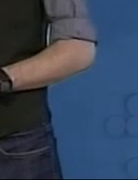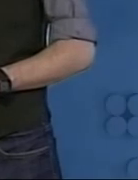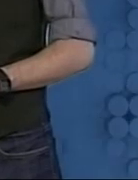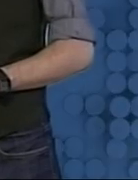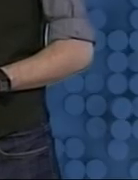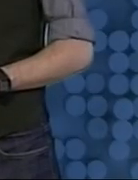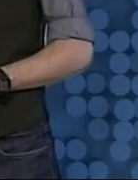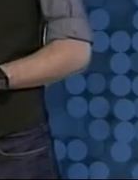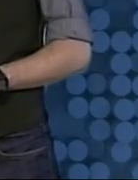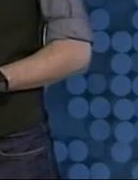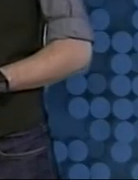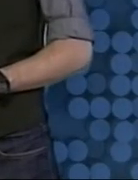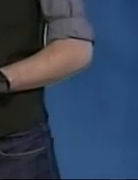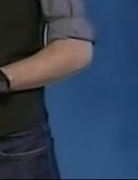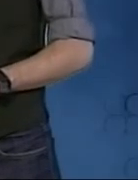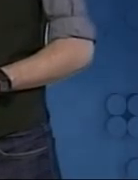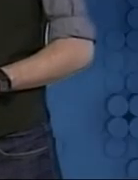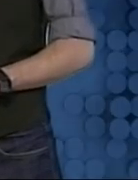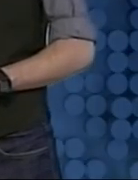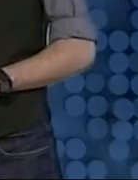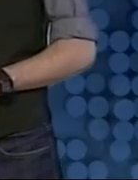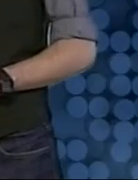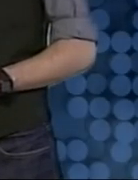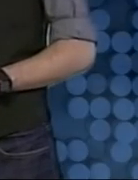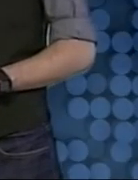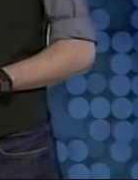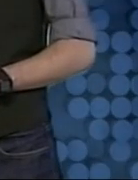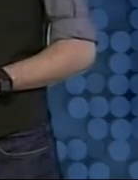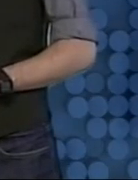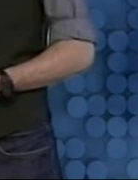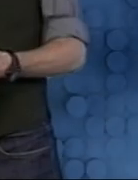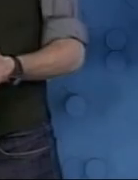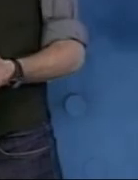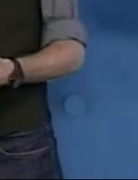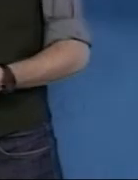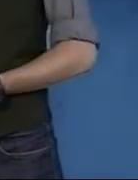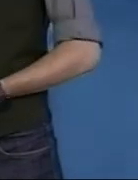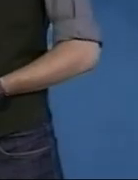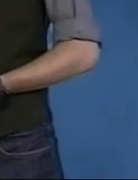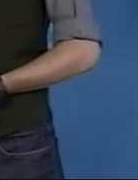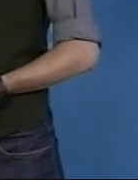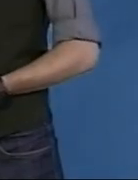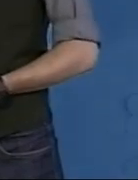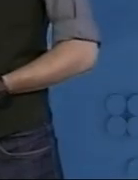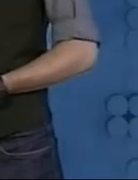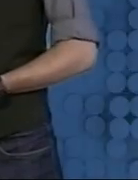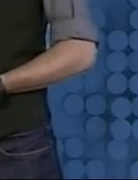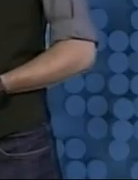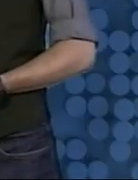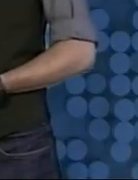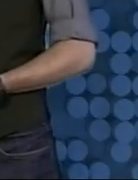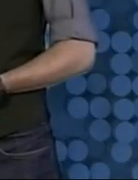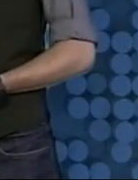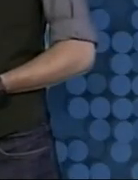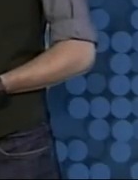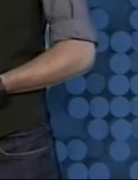складатиме 14 мікрорентген за годину. Бажаю вам побільше видатних подій у житті, гарних вихідних і пам'ятайте, що канал